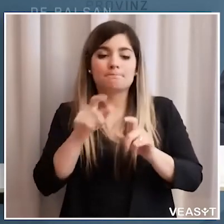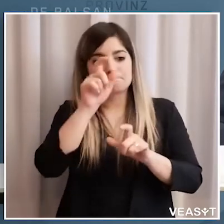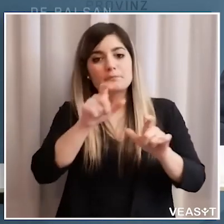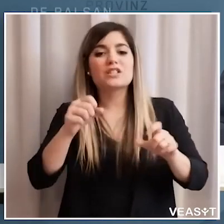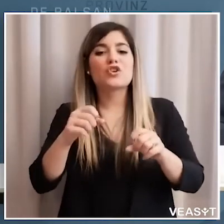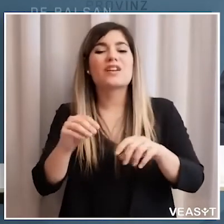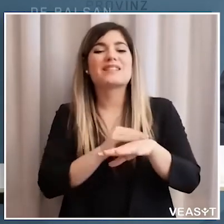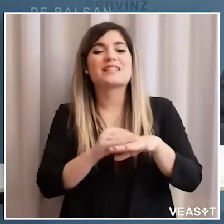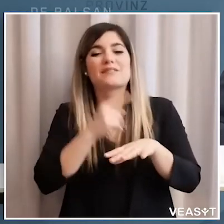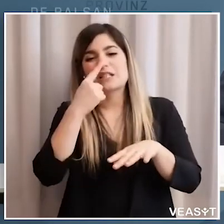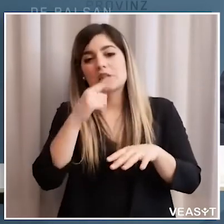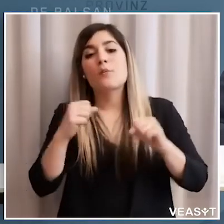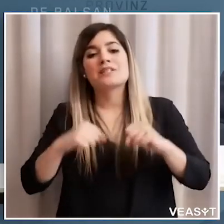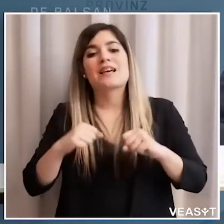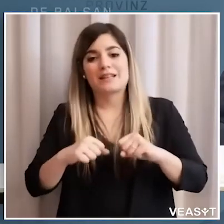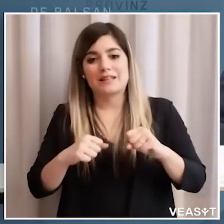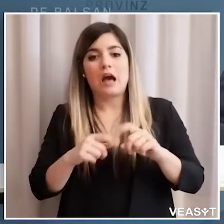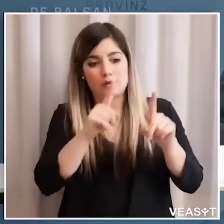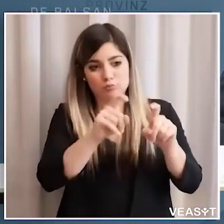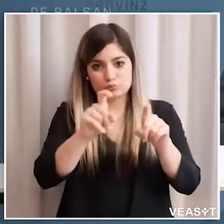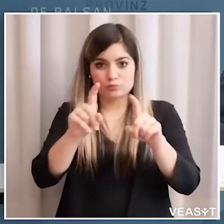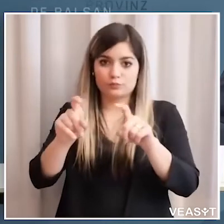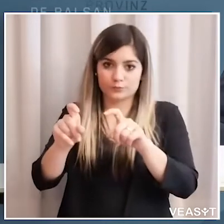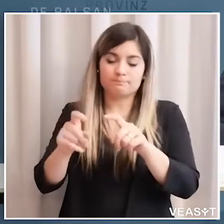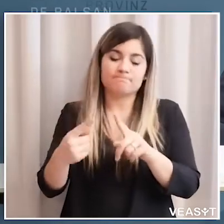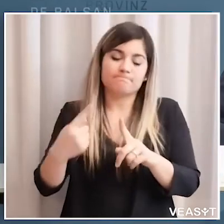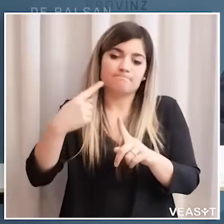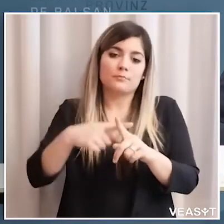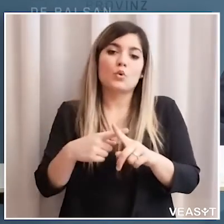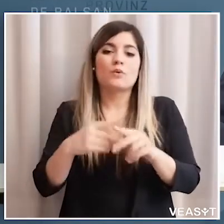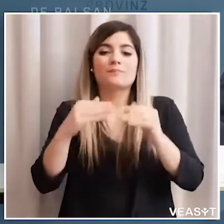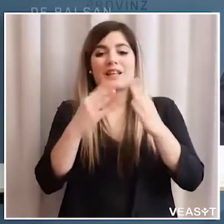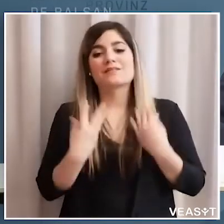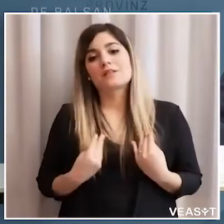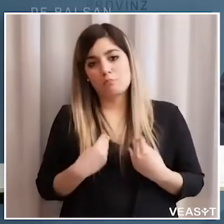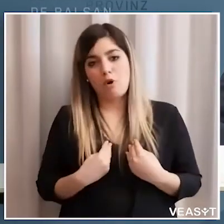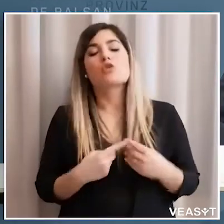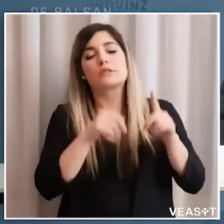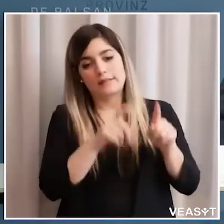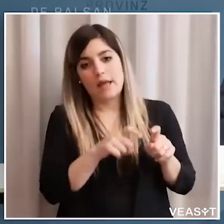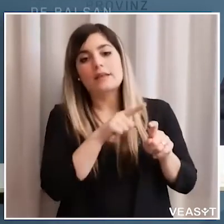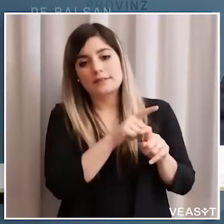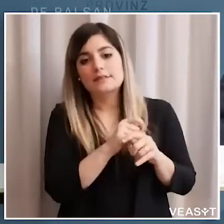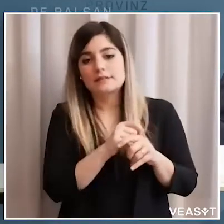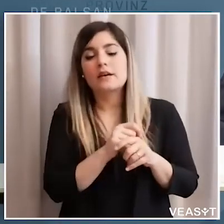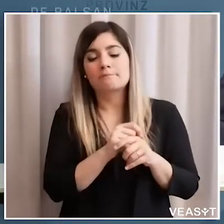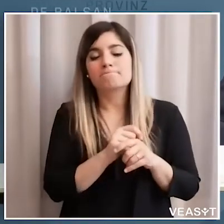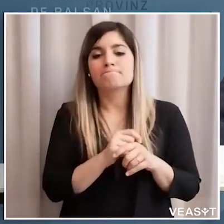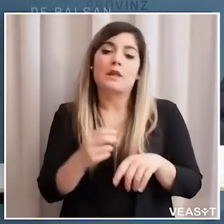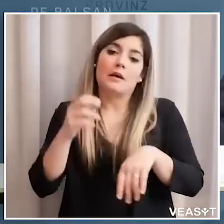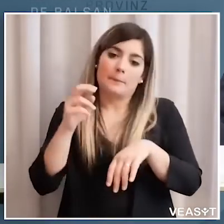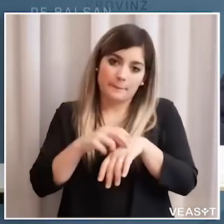le nostre persone nei servizi sanitari i nostri collaboratori collaboratrici anche nelle case per gli anziani anche il personale diciamo medico